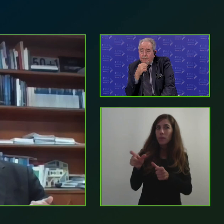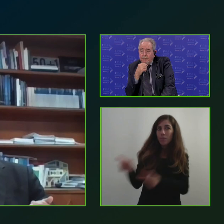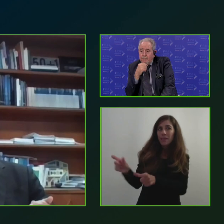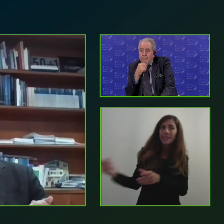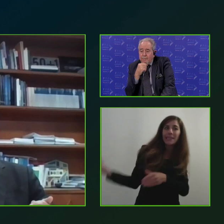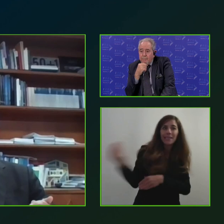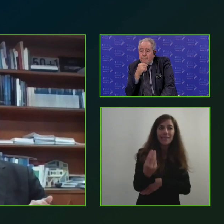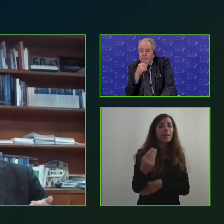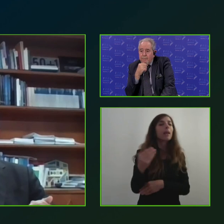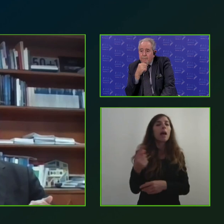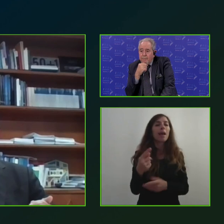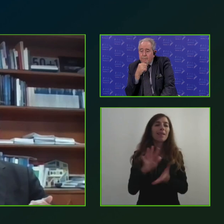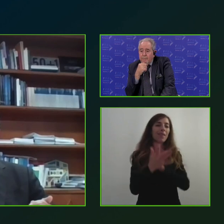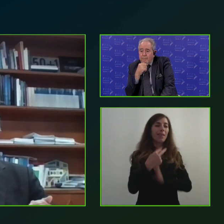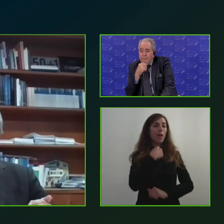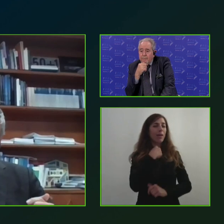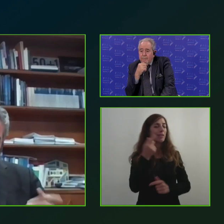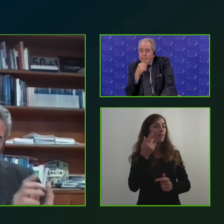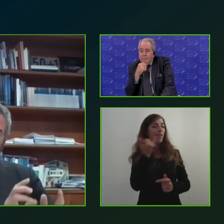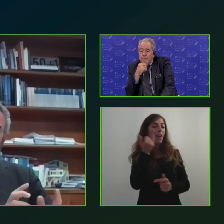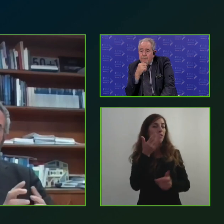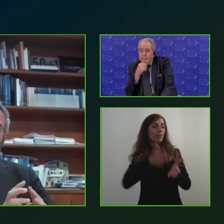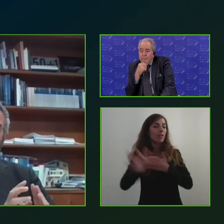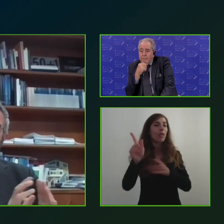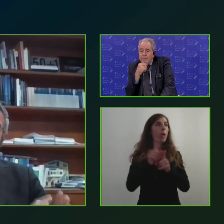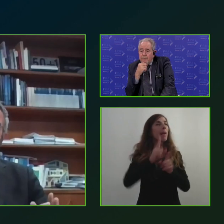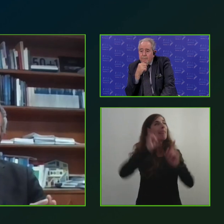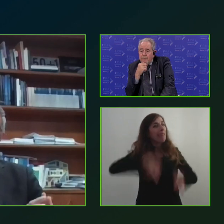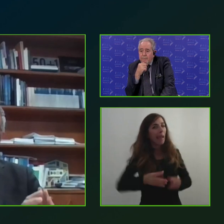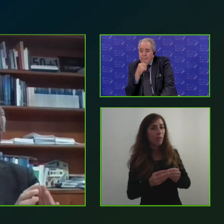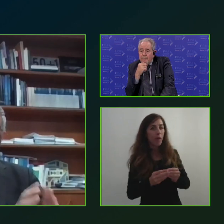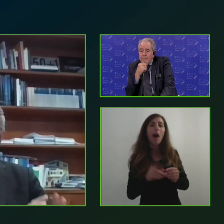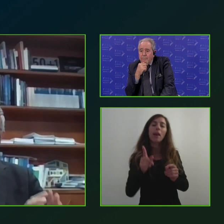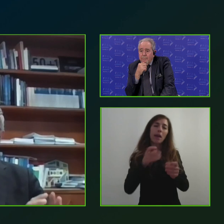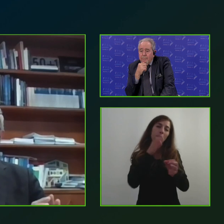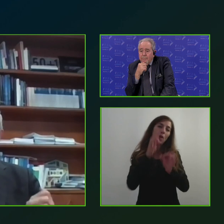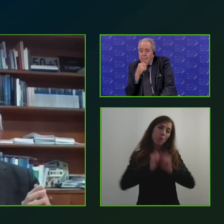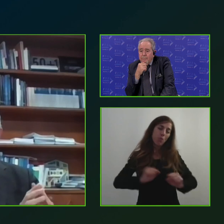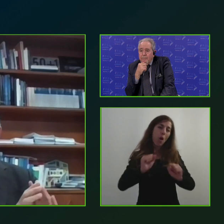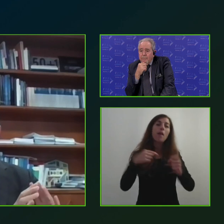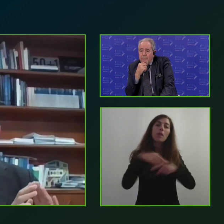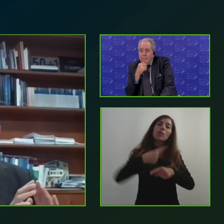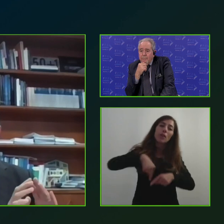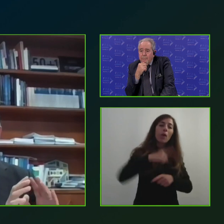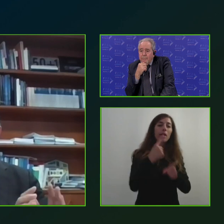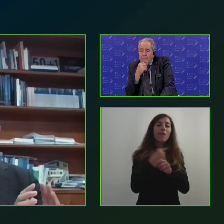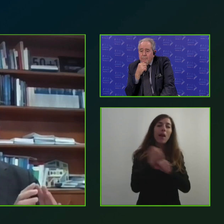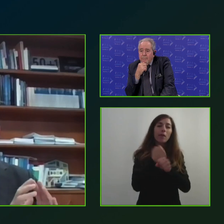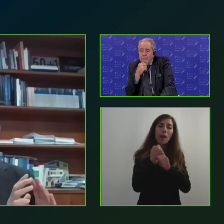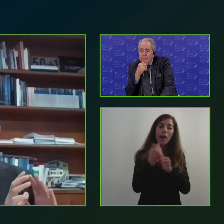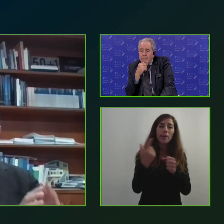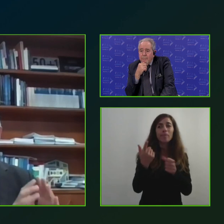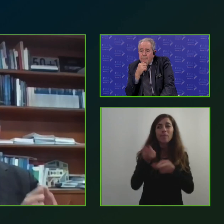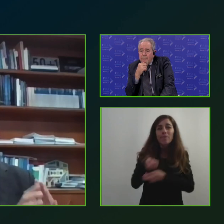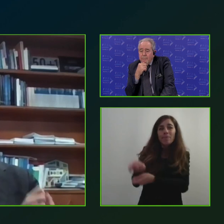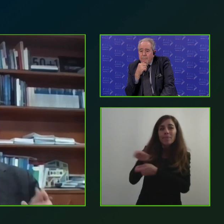essere un adempimento e rimane comunque aperto oppure possiamo lavorare per provare a mostrare che coinvolgere